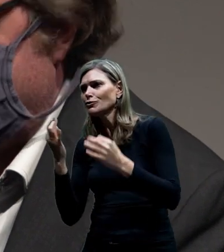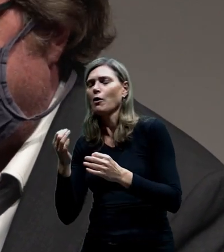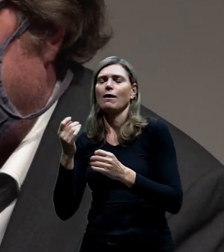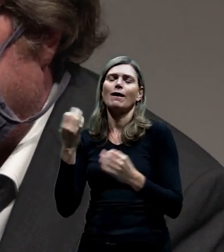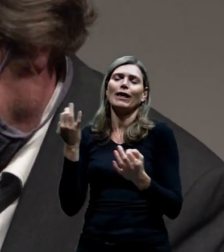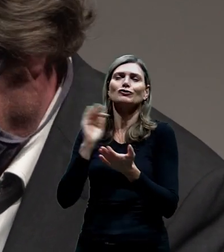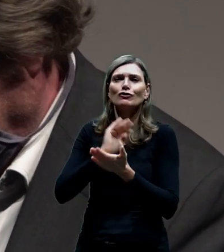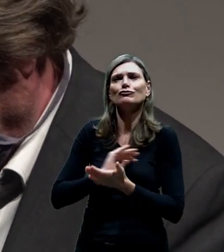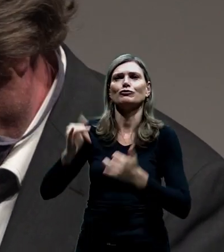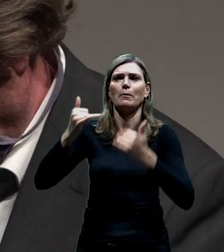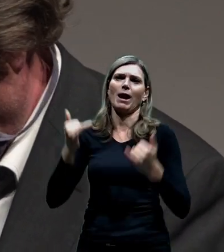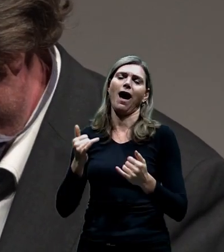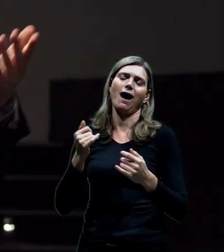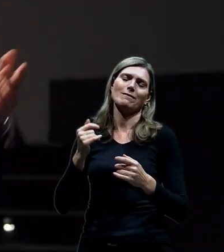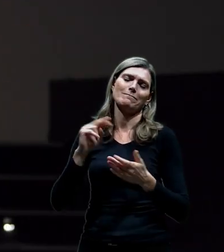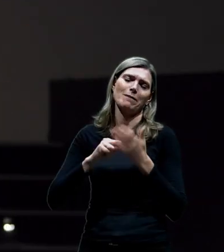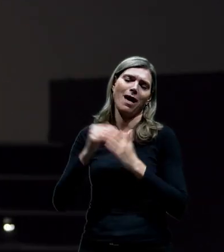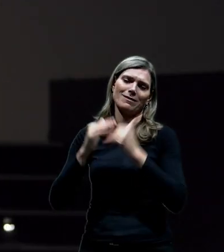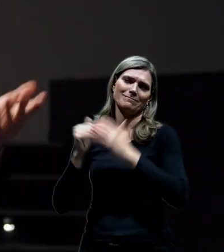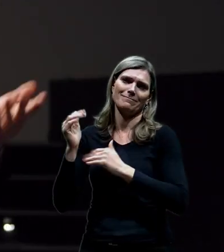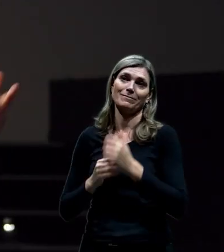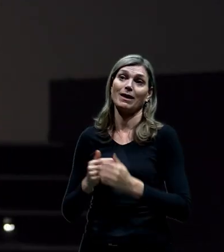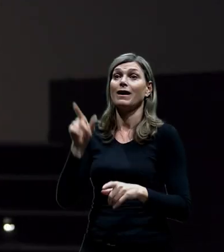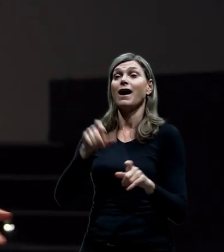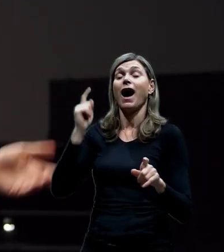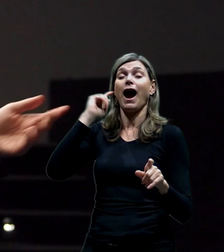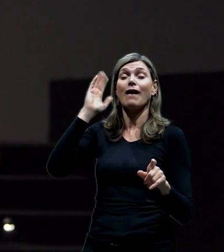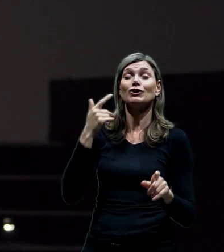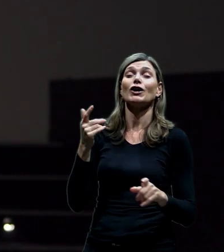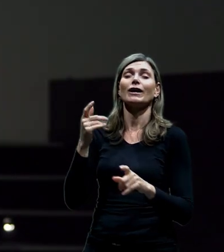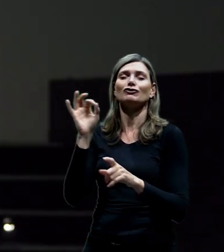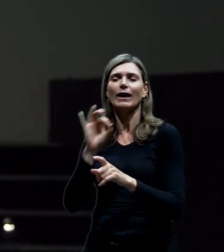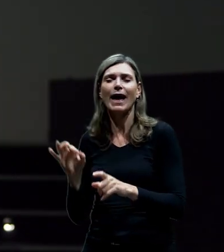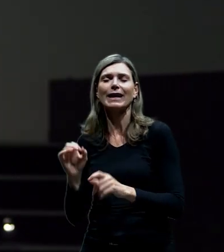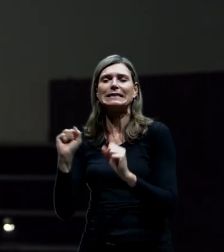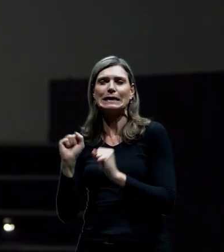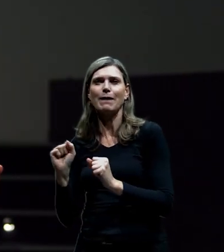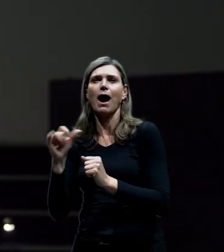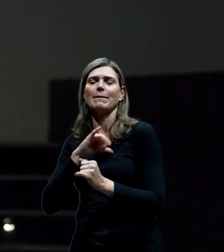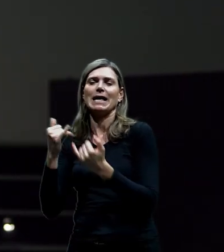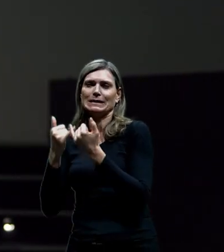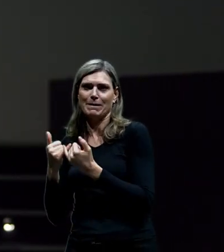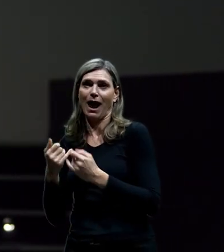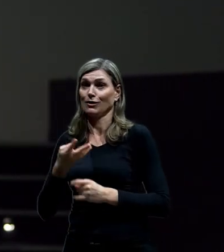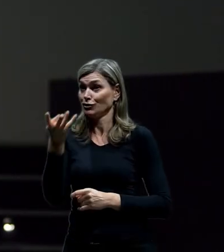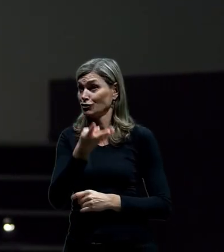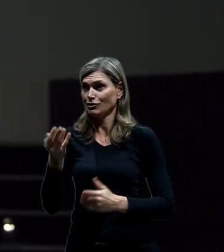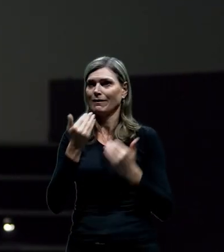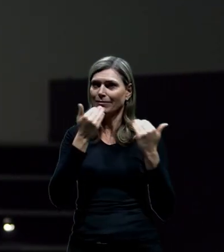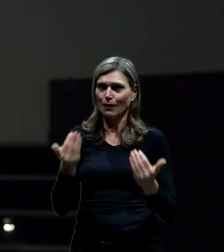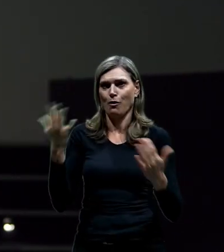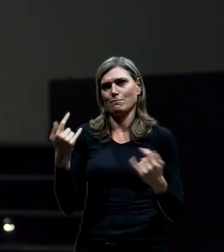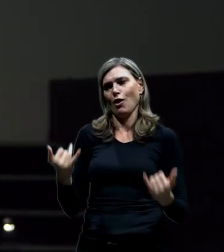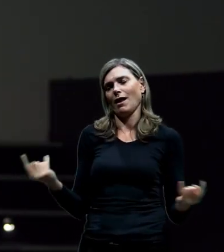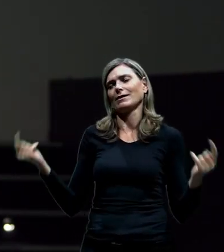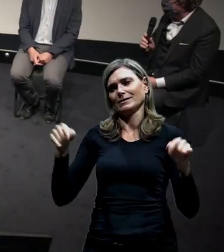Praze. Důvodně, tak to byl Petr Hlaváček, Adam Scheiner, Jaroslav Zíma a Jan Semerát. Já vám moc krát děkuju, pánové, že jste tady dneska byli.